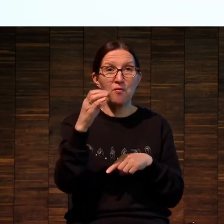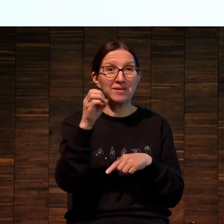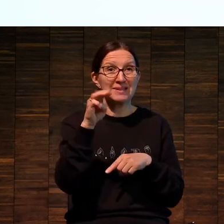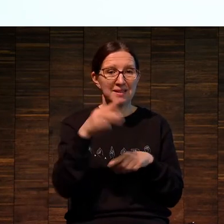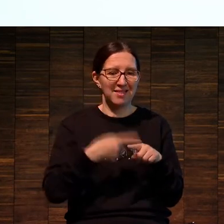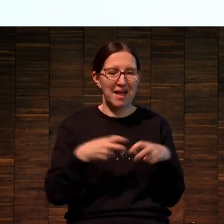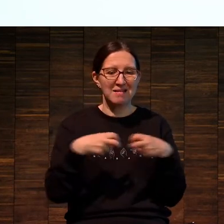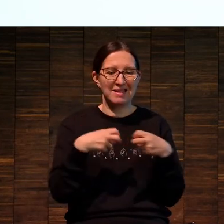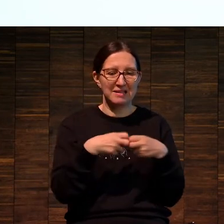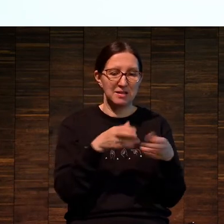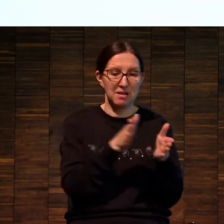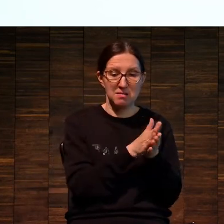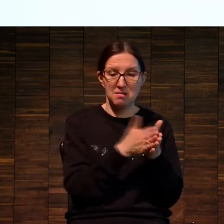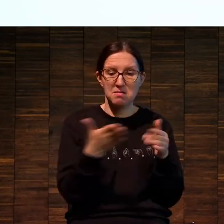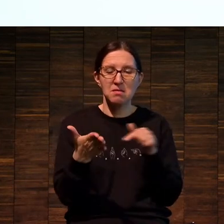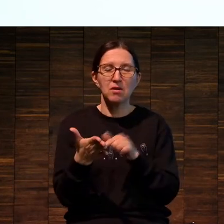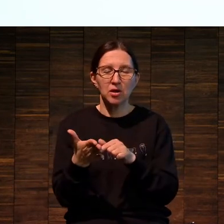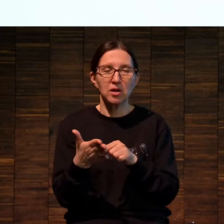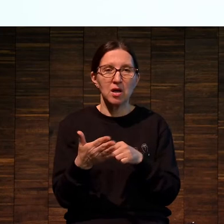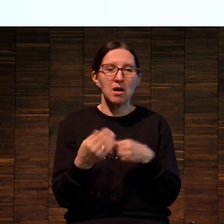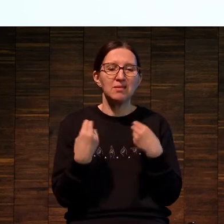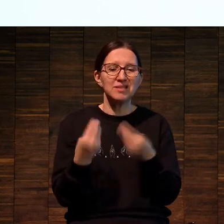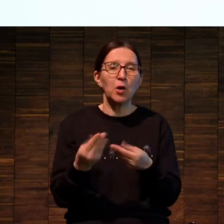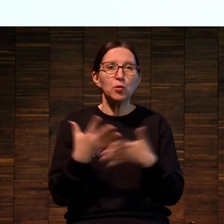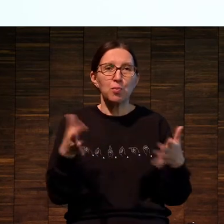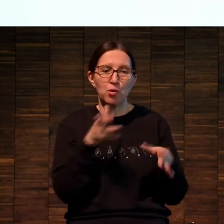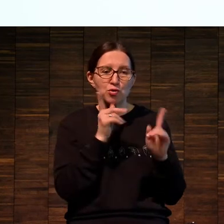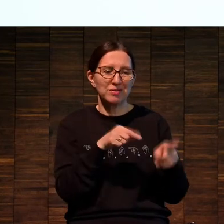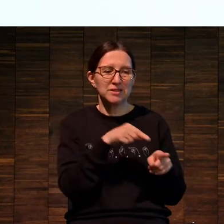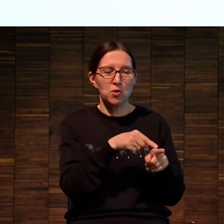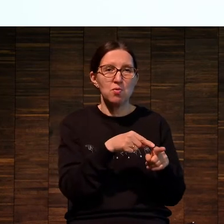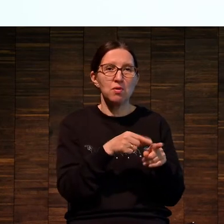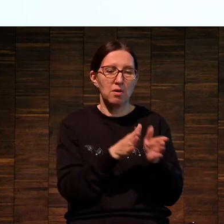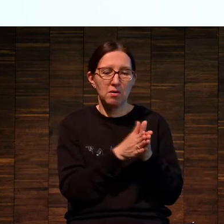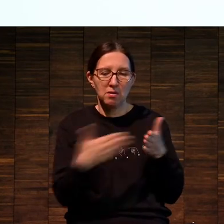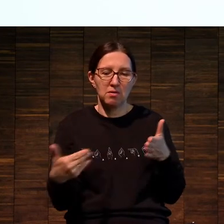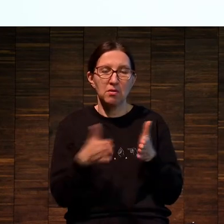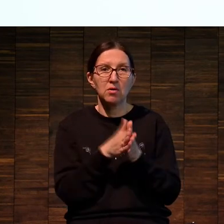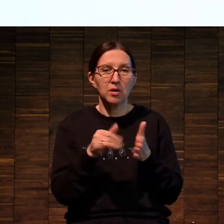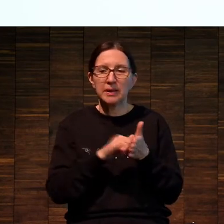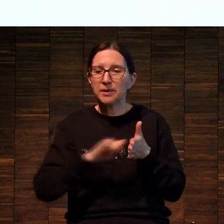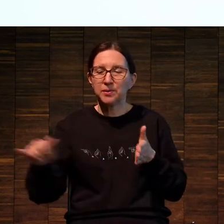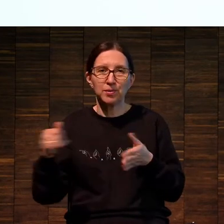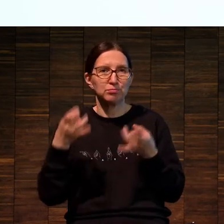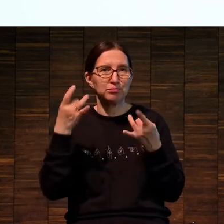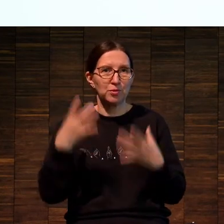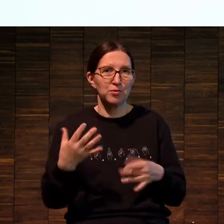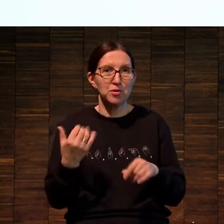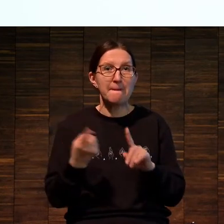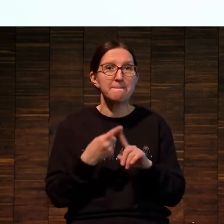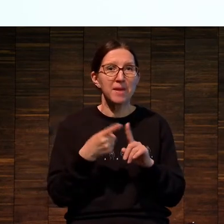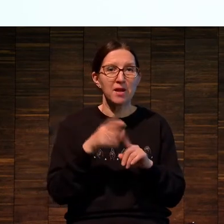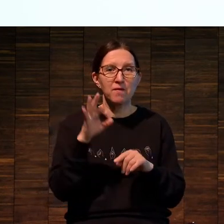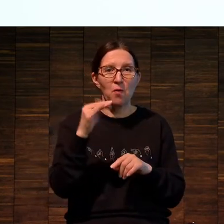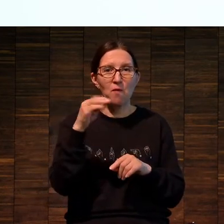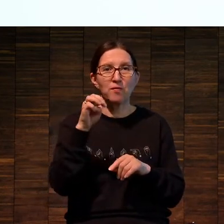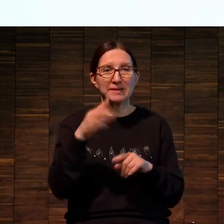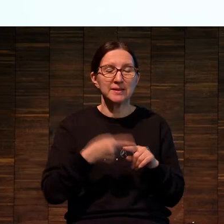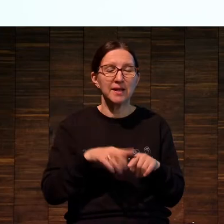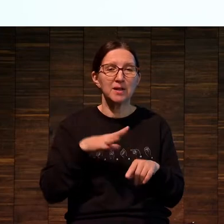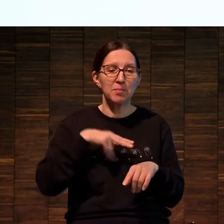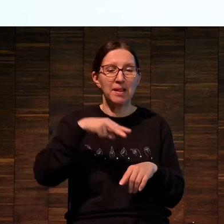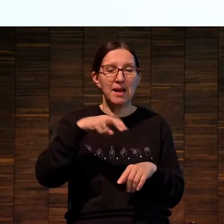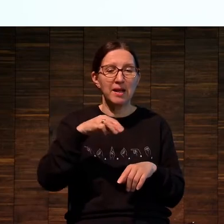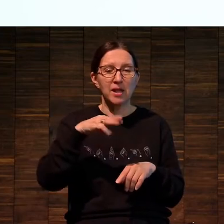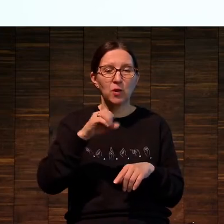продлить срок жизни матрицы и снять больше оттисков с матрицы. Первый овсет — это был лит-овсет,